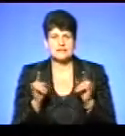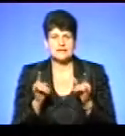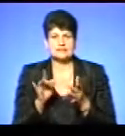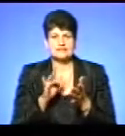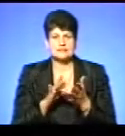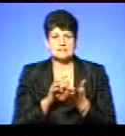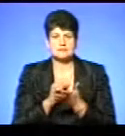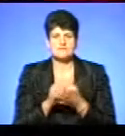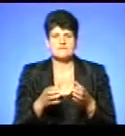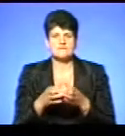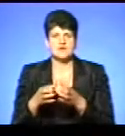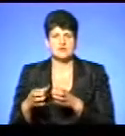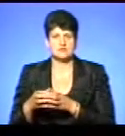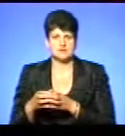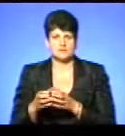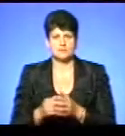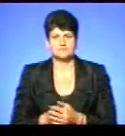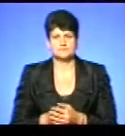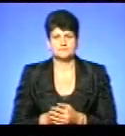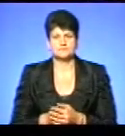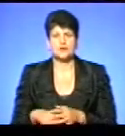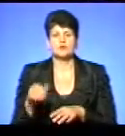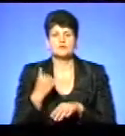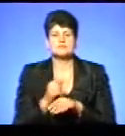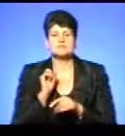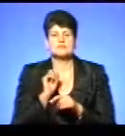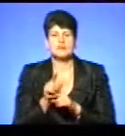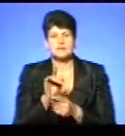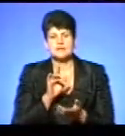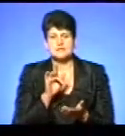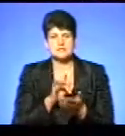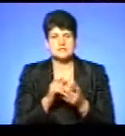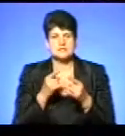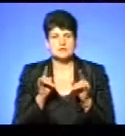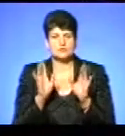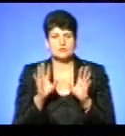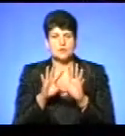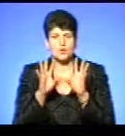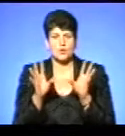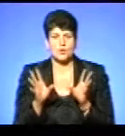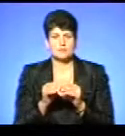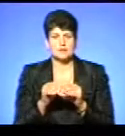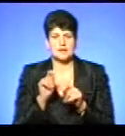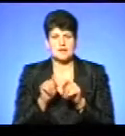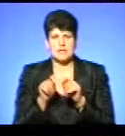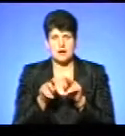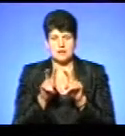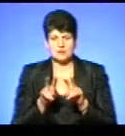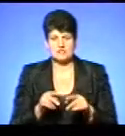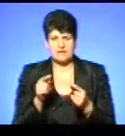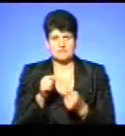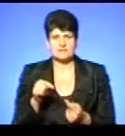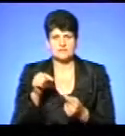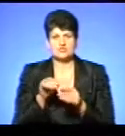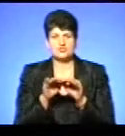розповіла директор центру Олена Гром'як. Основним завданням центру це буде комплексна діагностика, визначення